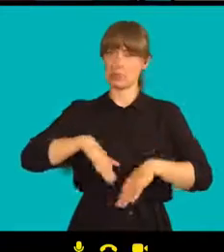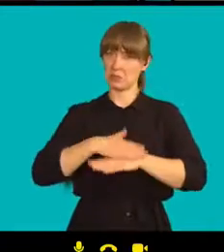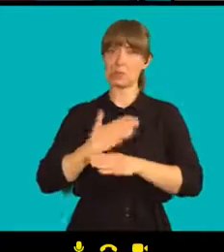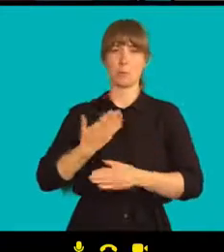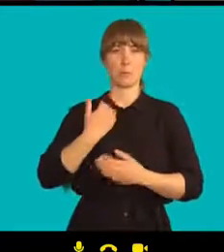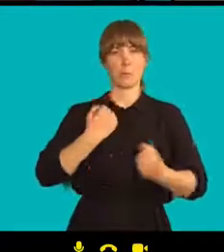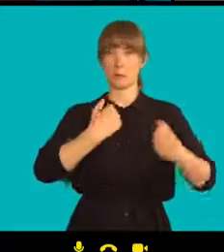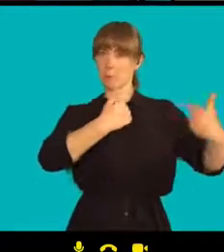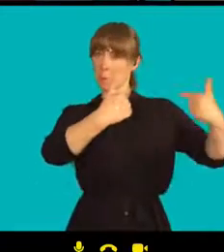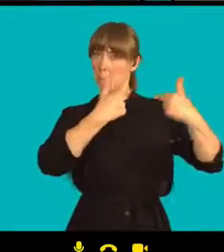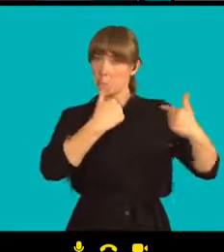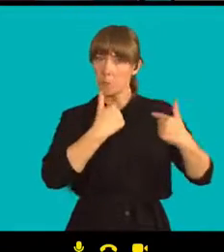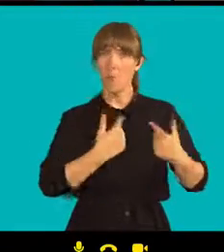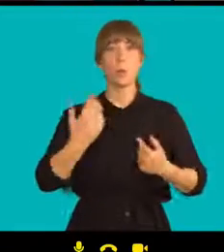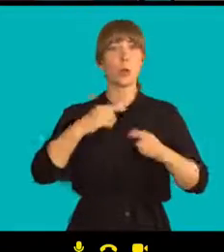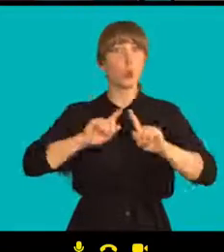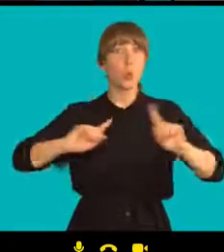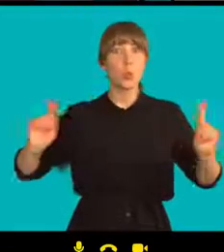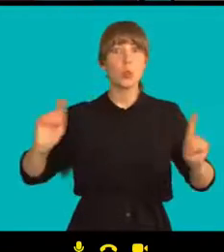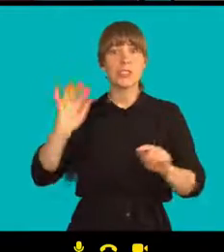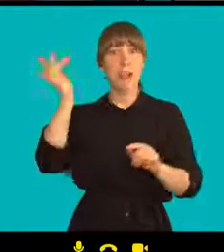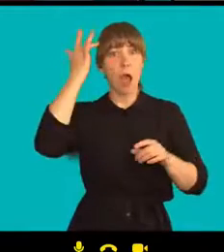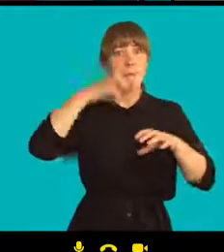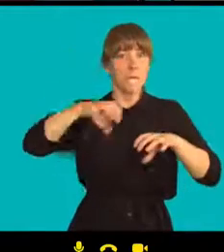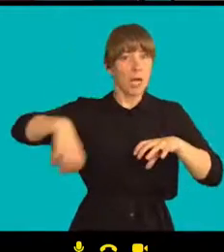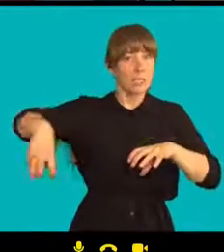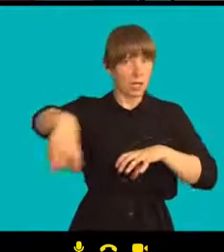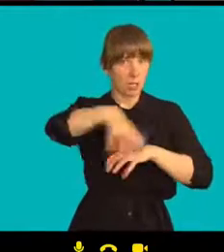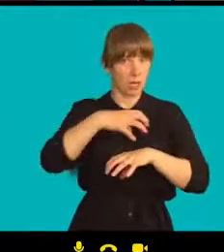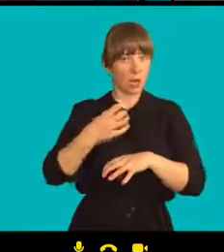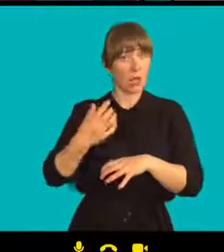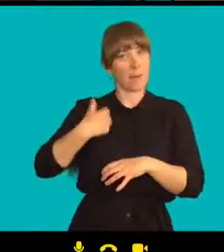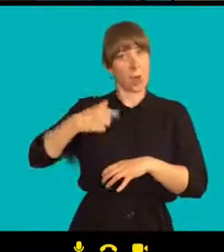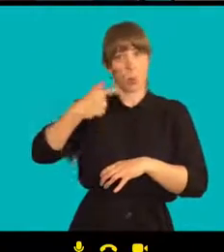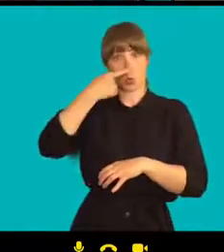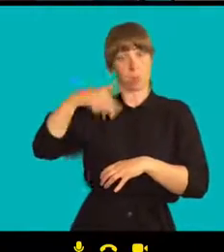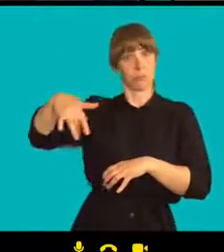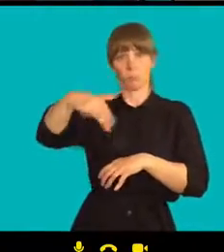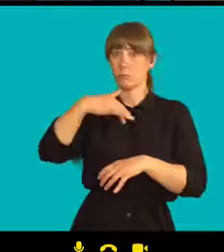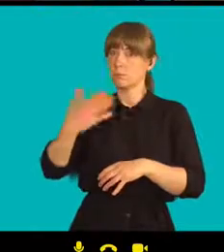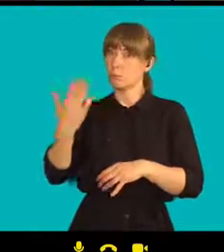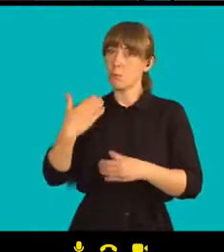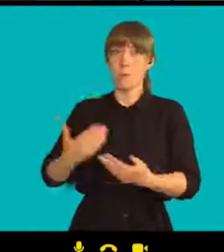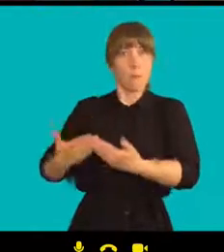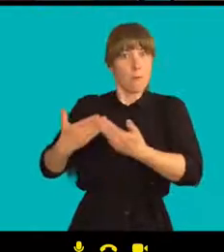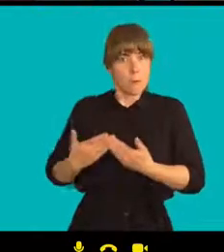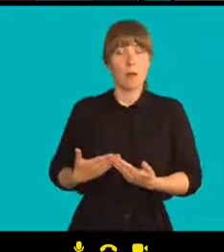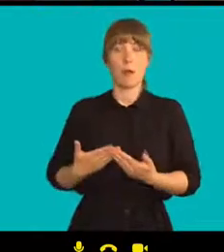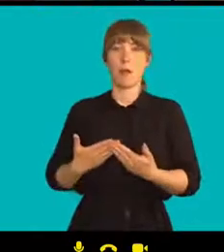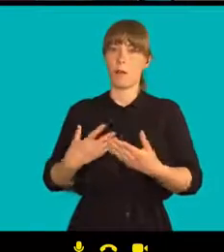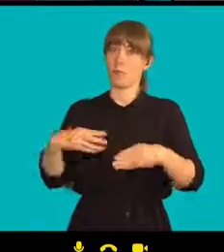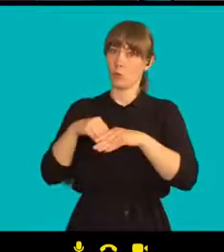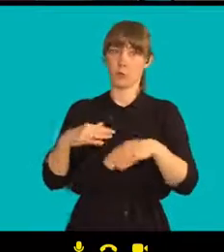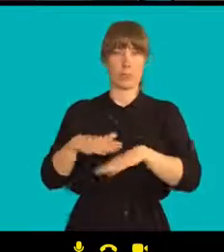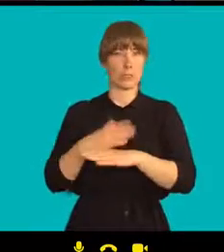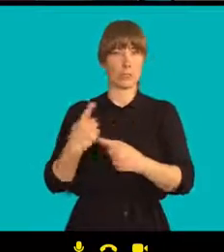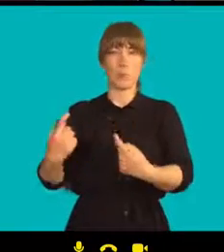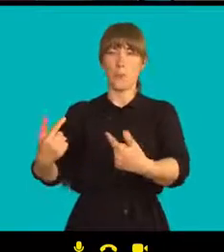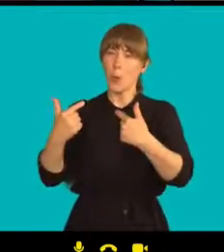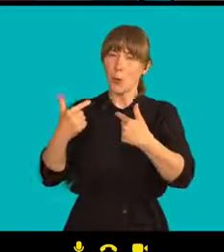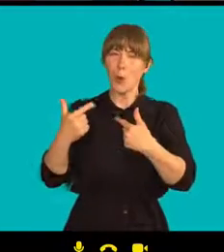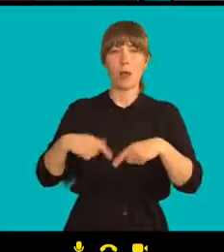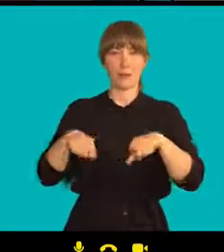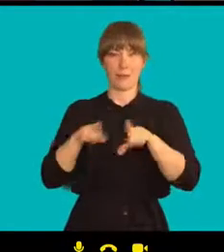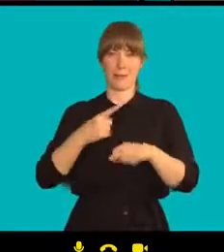Byli jsme oslovení různými ambasádami v Belorusku a hodně nám pomáhali. A samozřejmě my jako